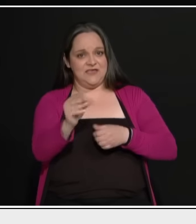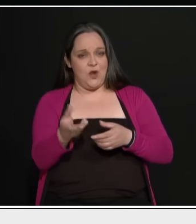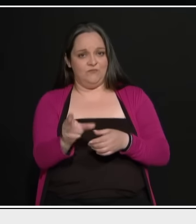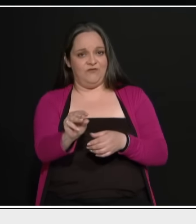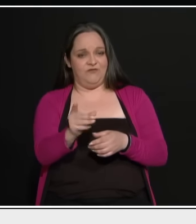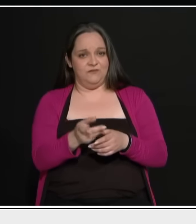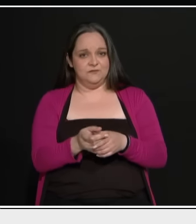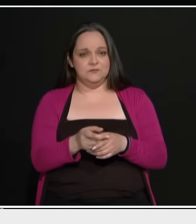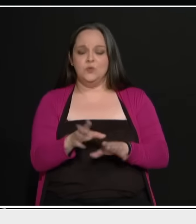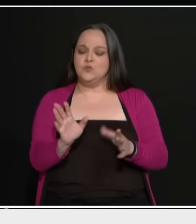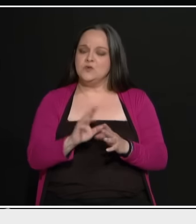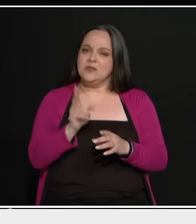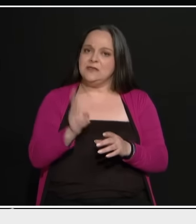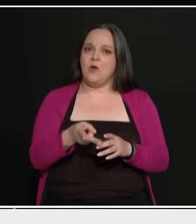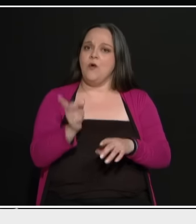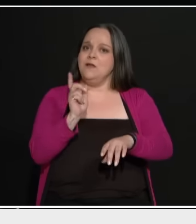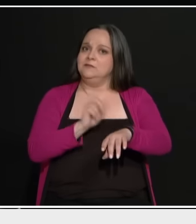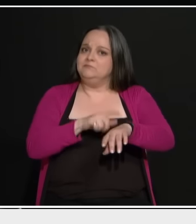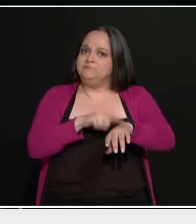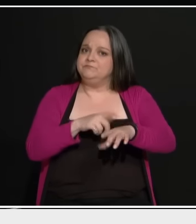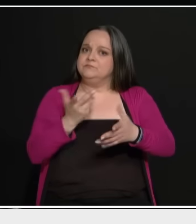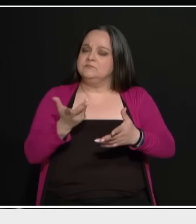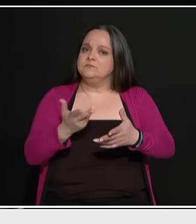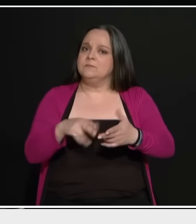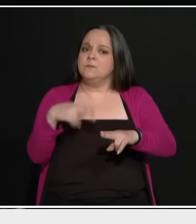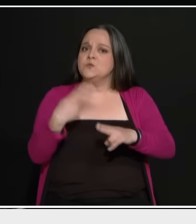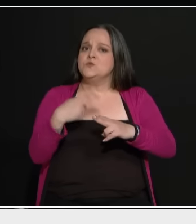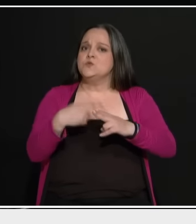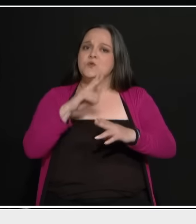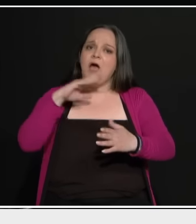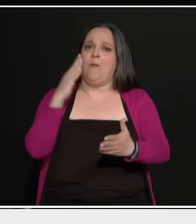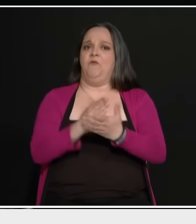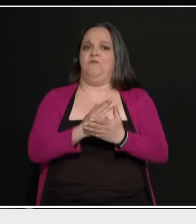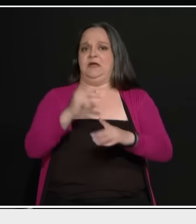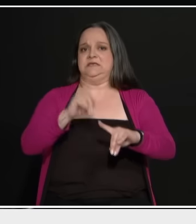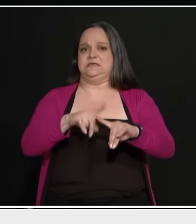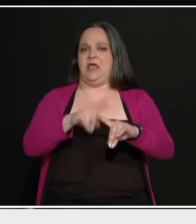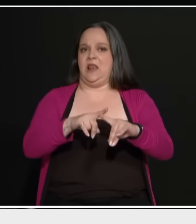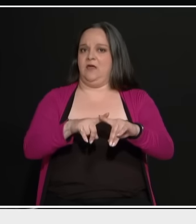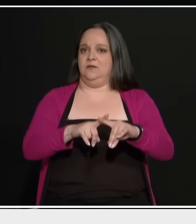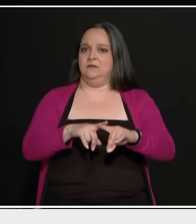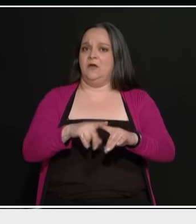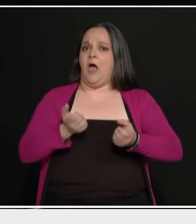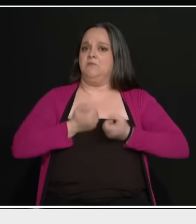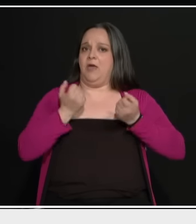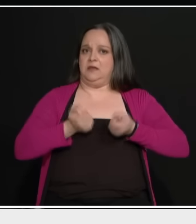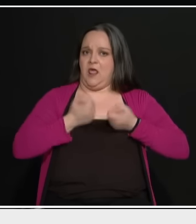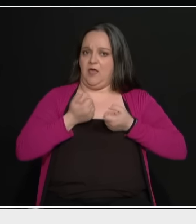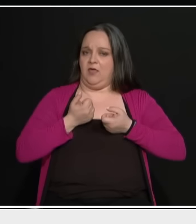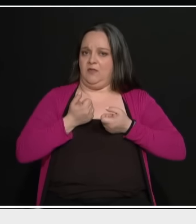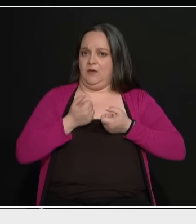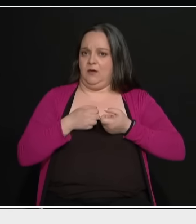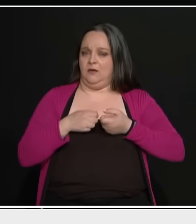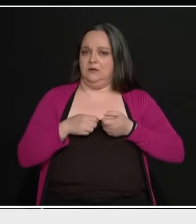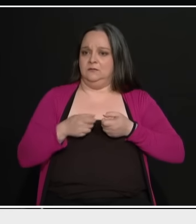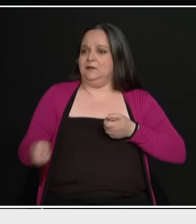αυτή τη στιγμή είναι μια στιγμή μεγάλων αποφάσεων για την Ελλάδα. Αν παίζουμε με τα σκυλιά, δεν